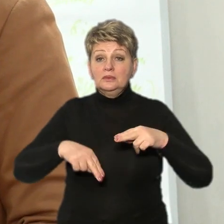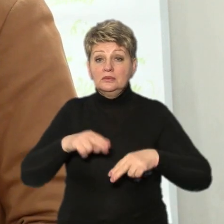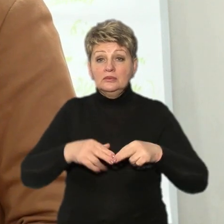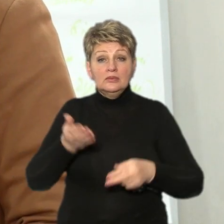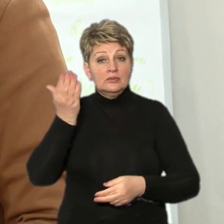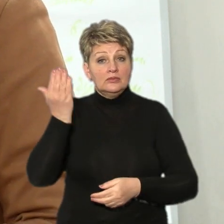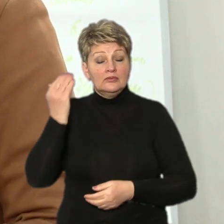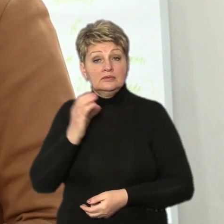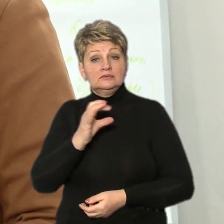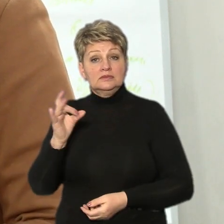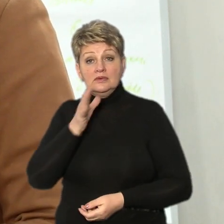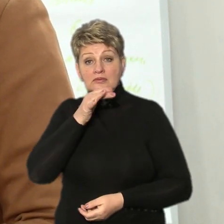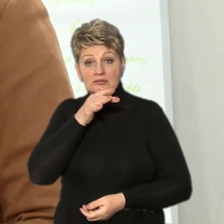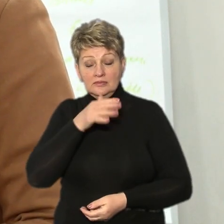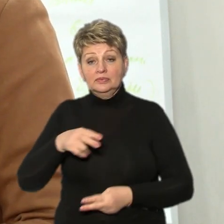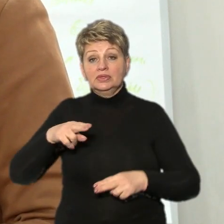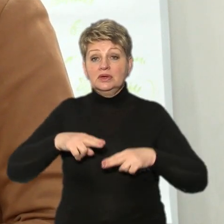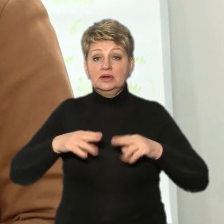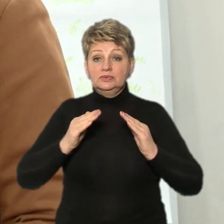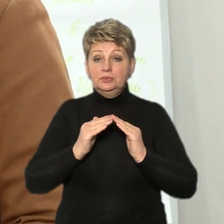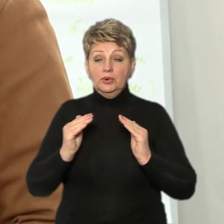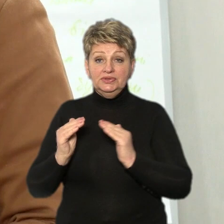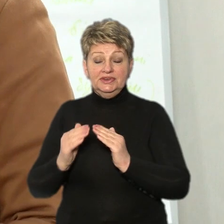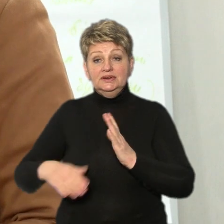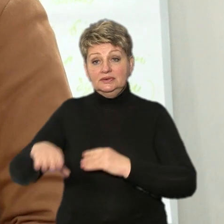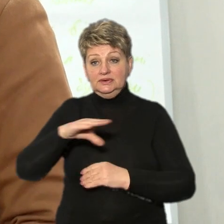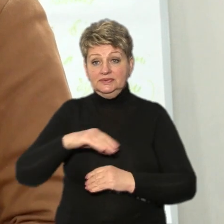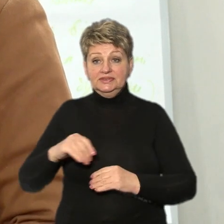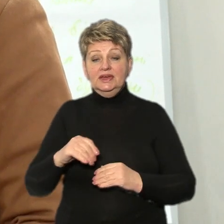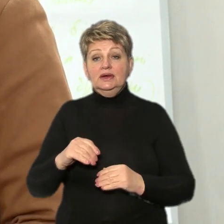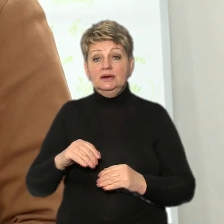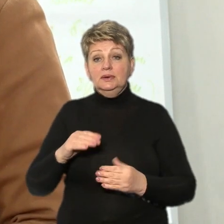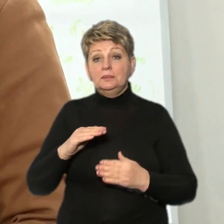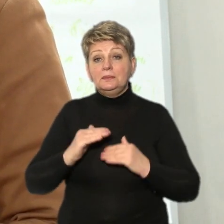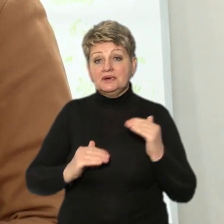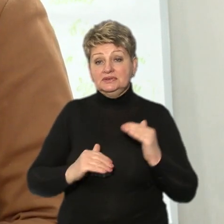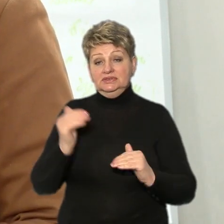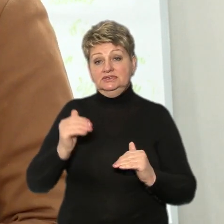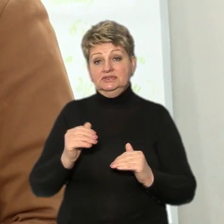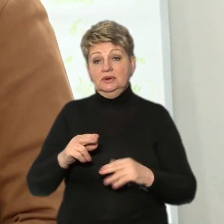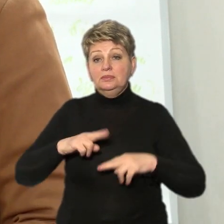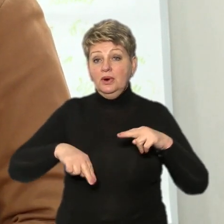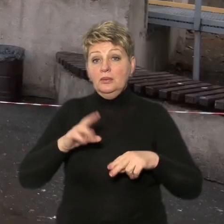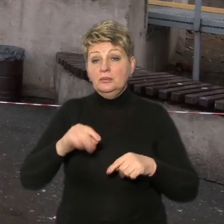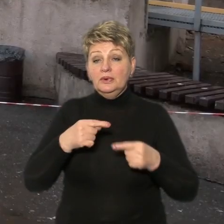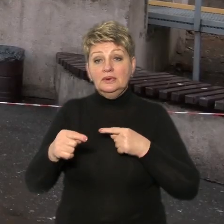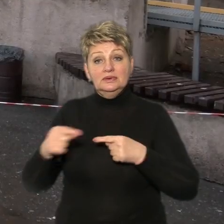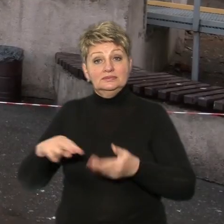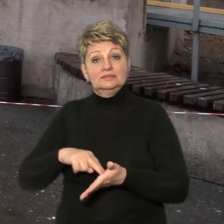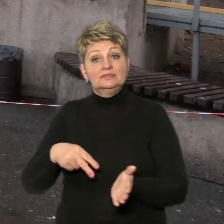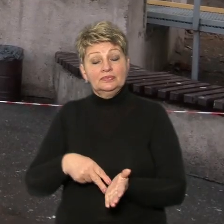радянські. Будівлі всі практично теж побудовані по іншим стандартам.